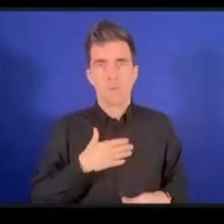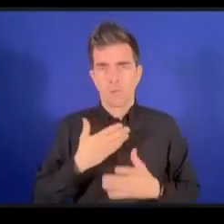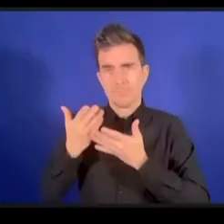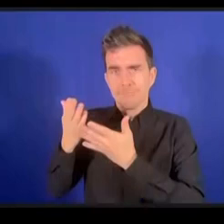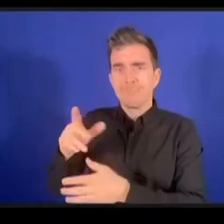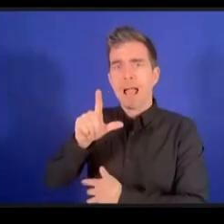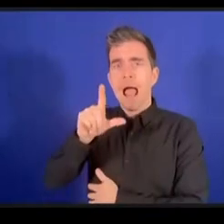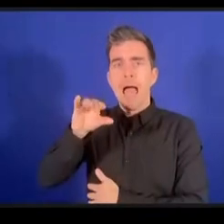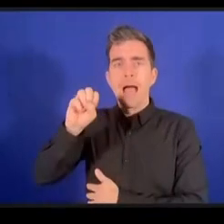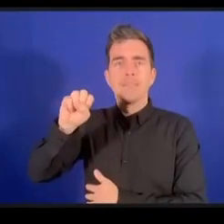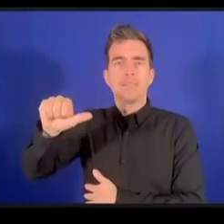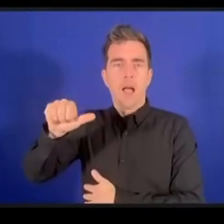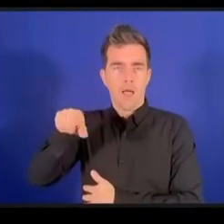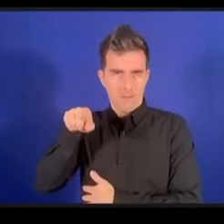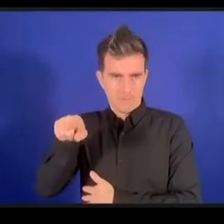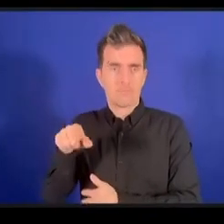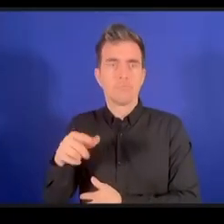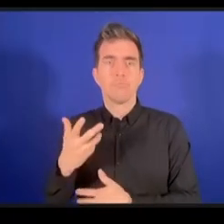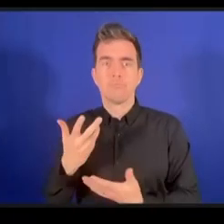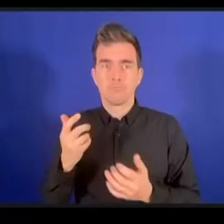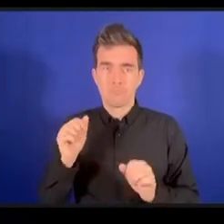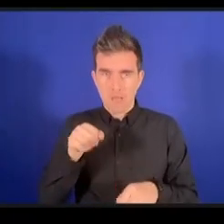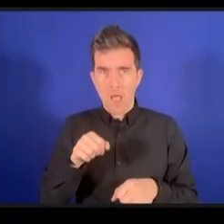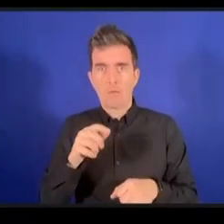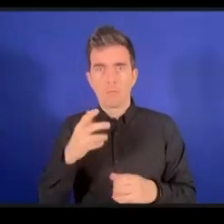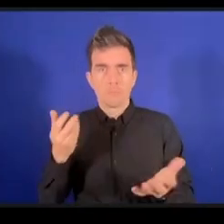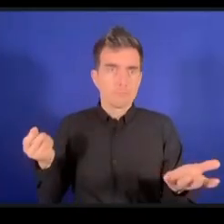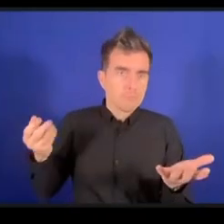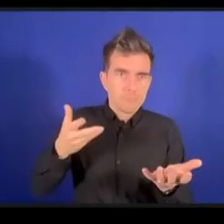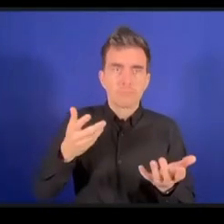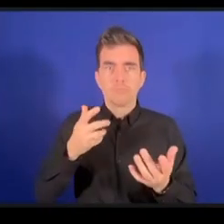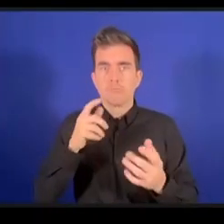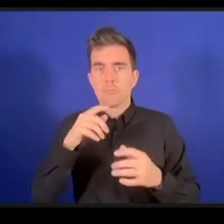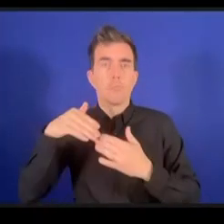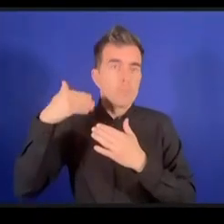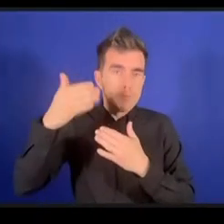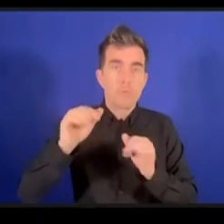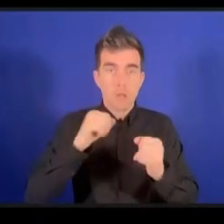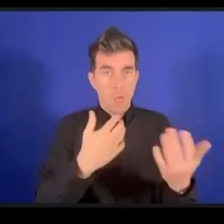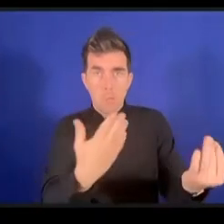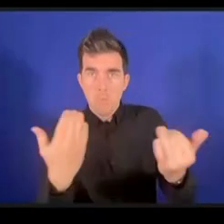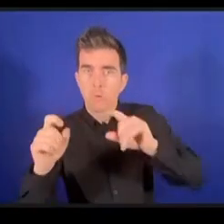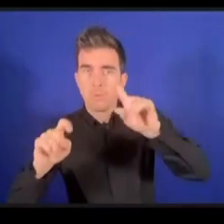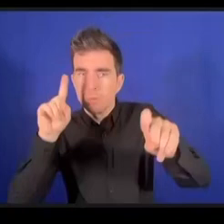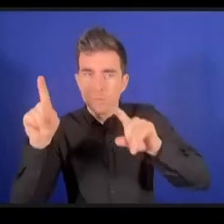لآخرين لكي يطرحوا المزيد من الأسئلة